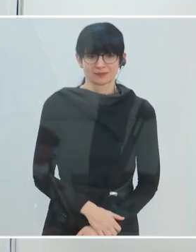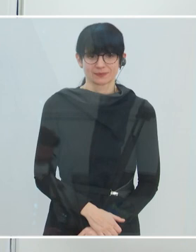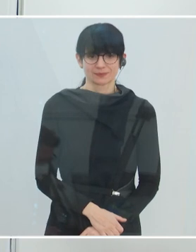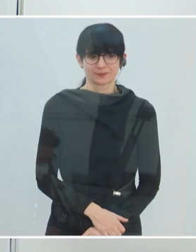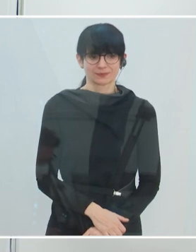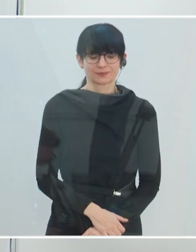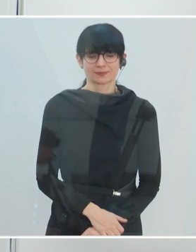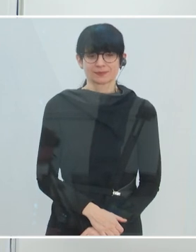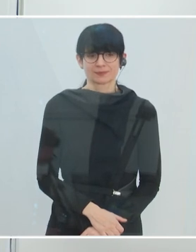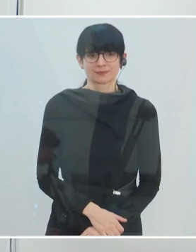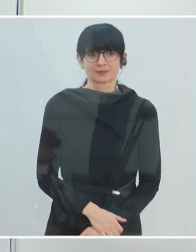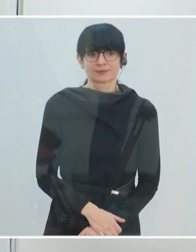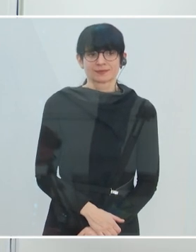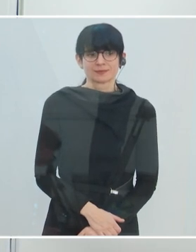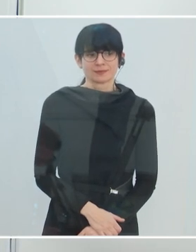Sie vorhin gesagt haben.